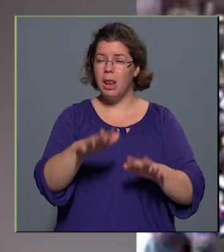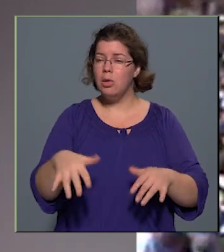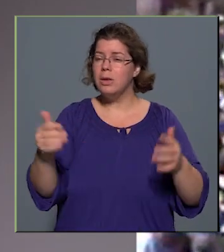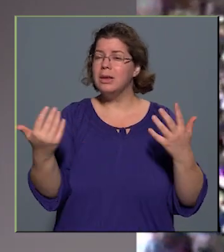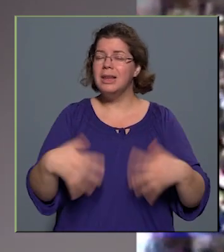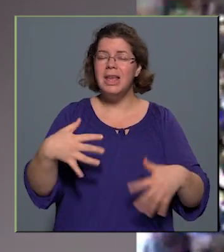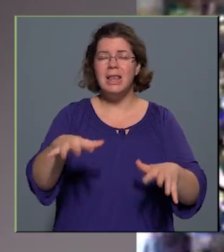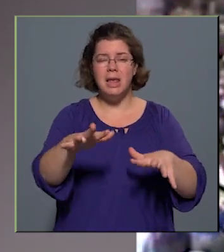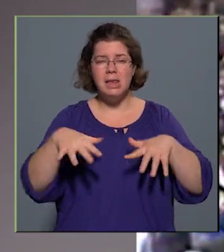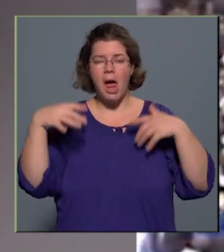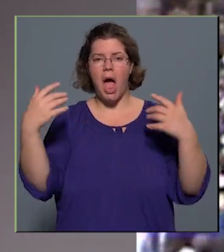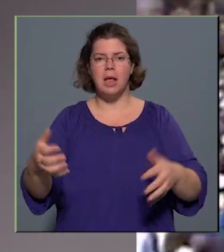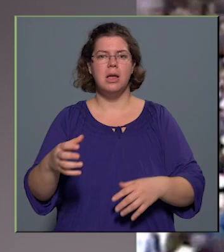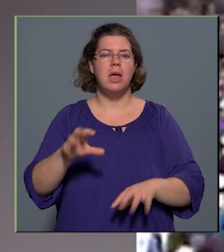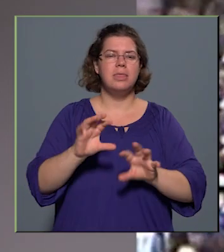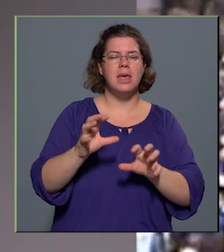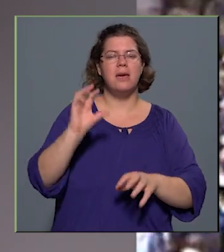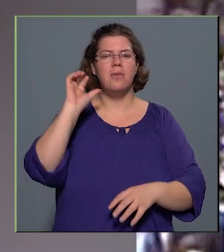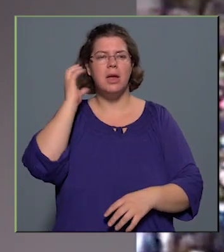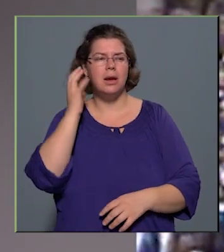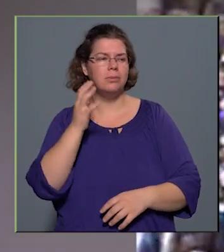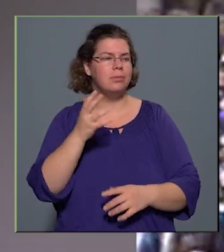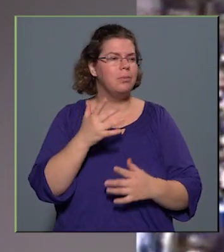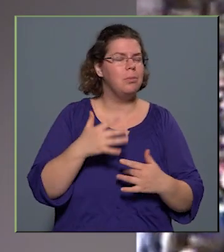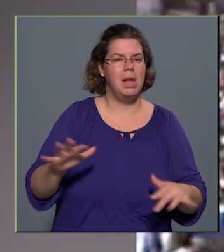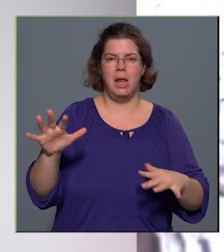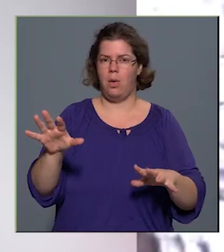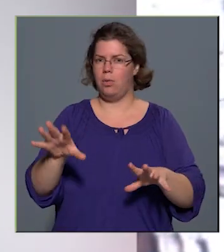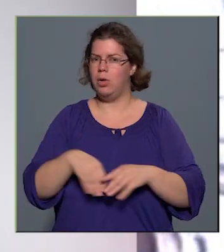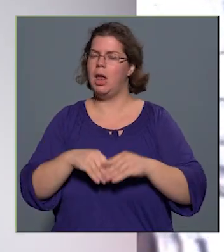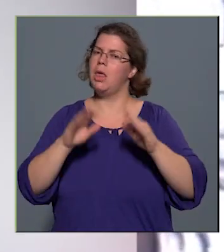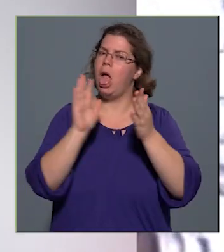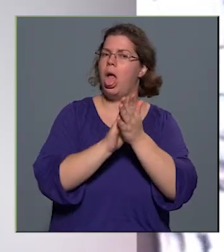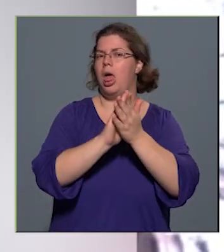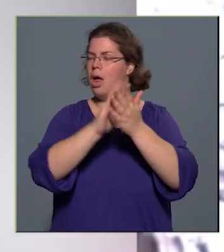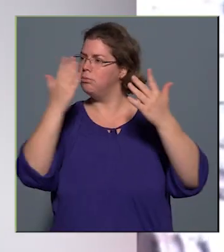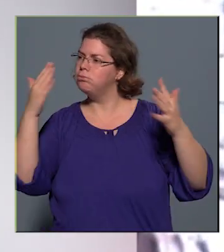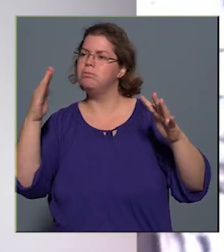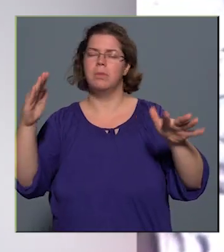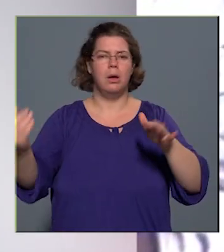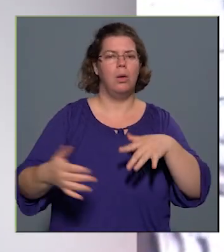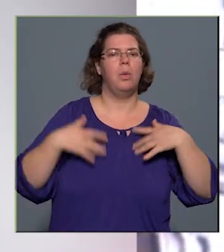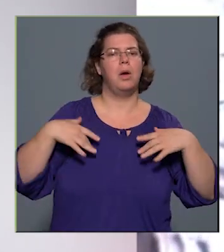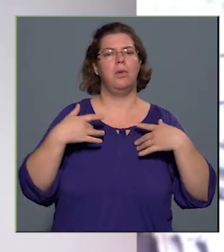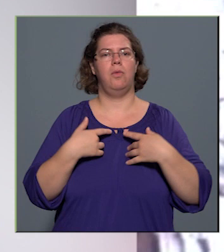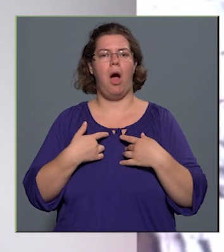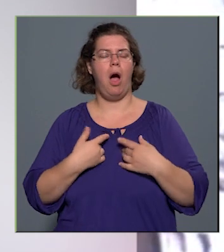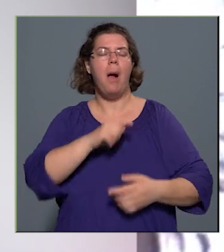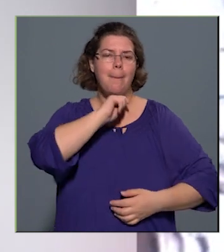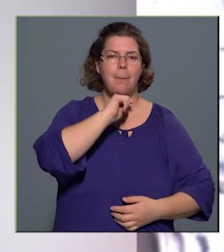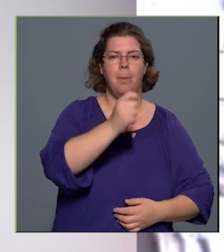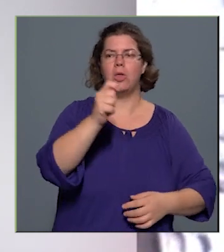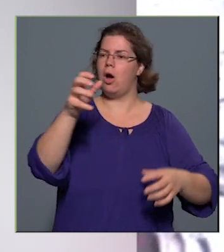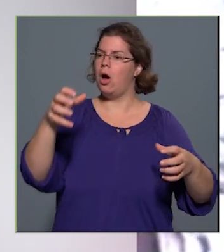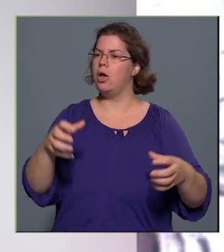a tévé és a rádió előtt milliók fogadták tapsolva, újongva, meghatottan ezt a két szót, magyar